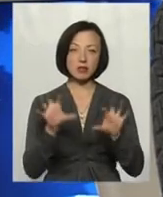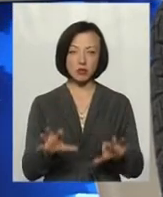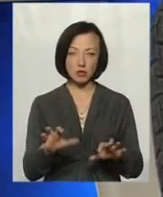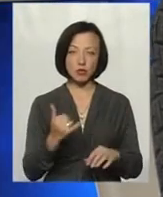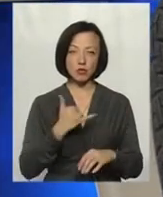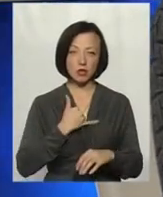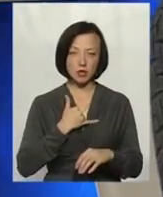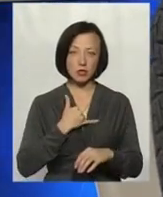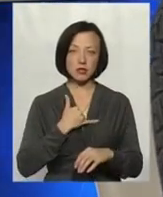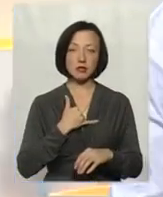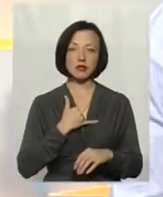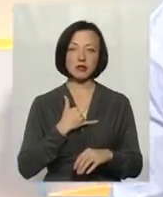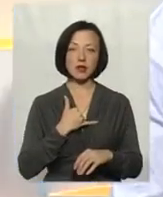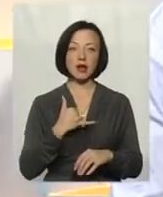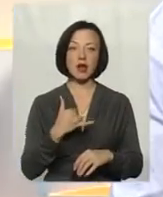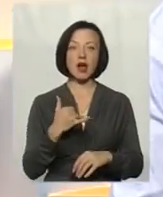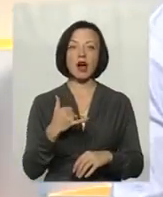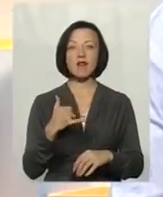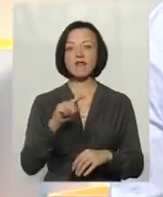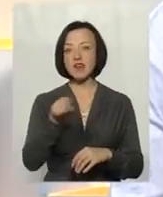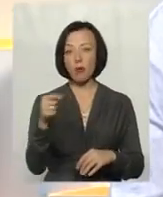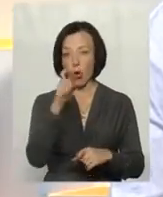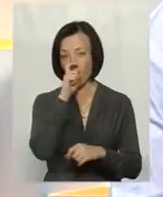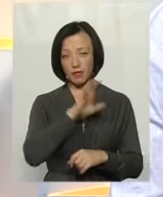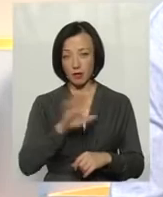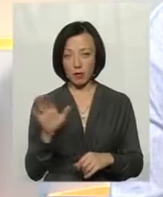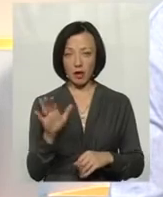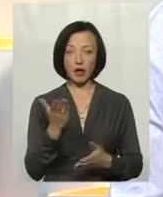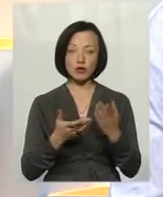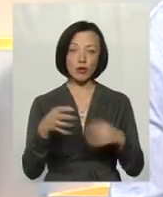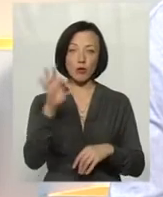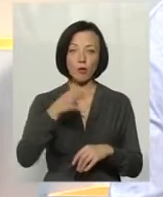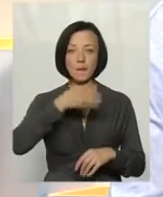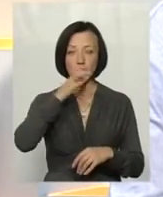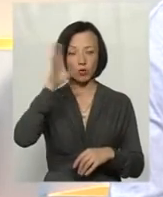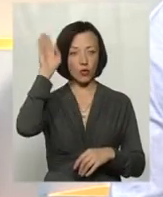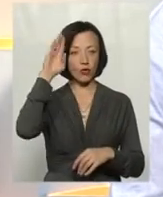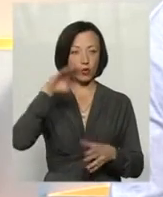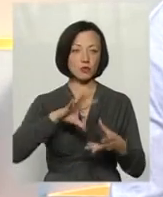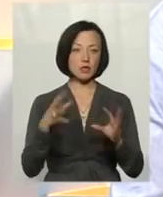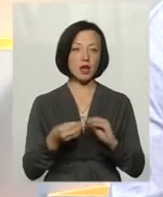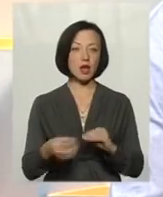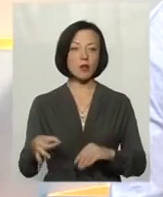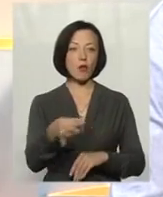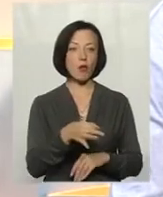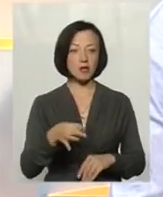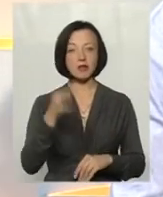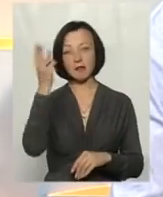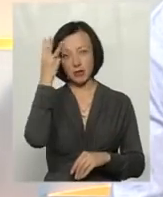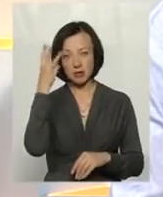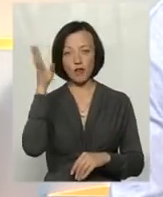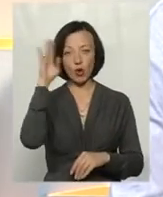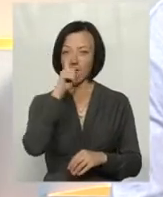виписані вимоги довели досить непогано. Якщо говорити про питну воду взагалі по області, в Хмельницькому вода